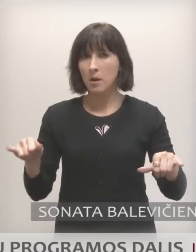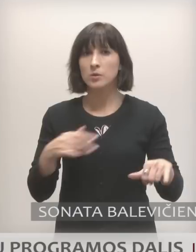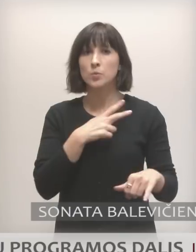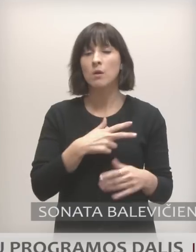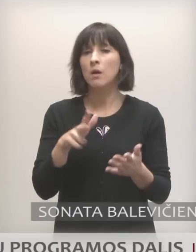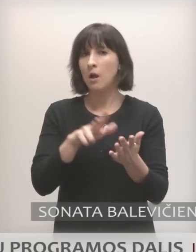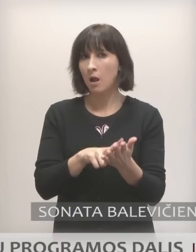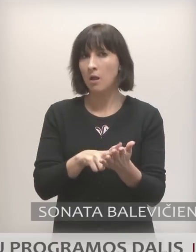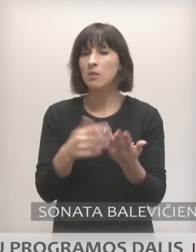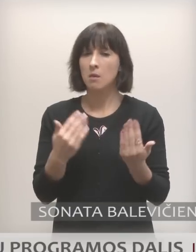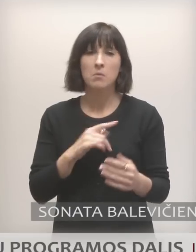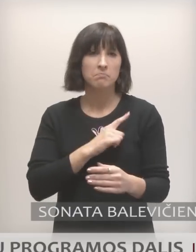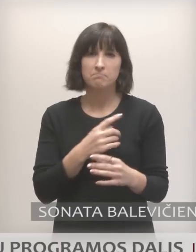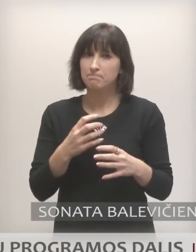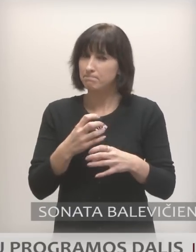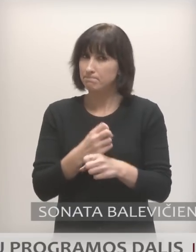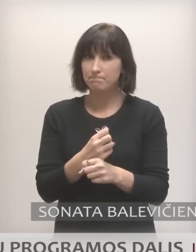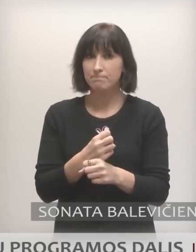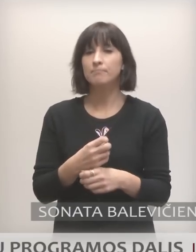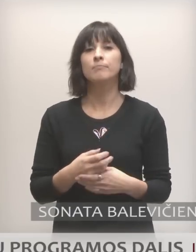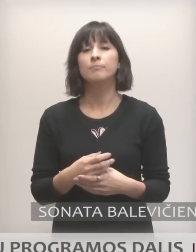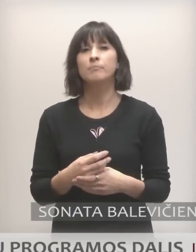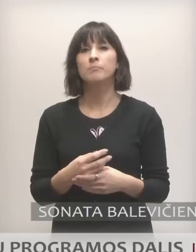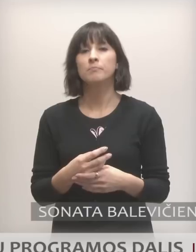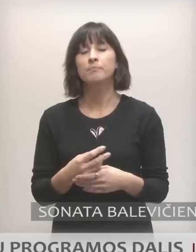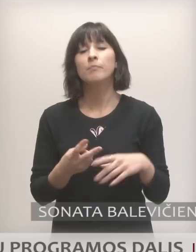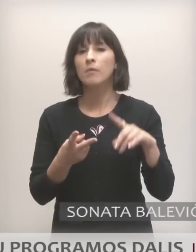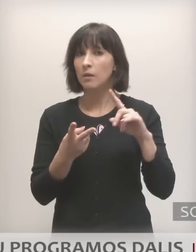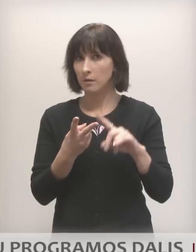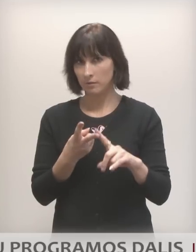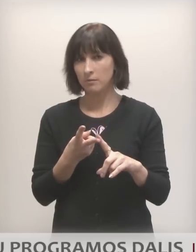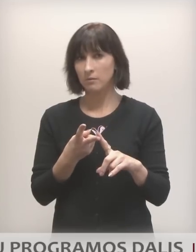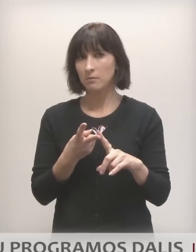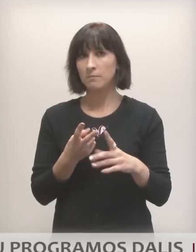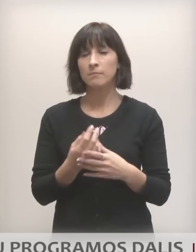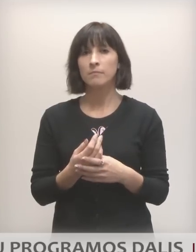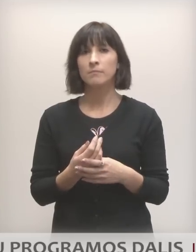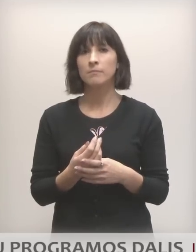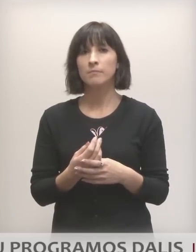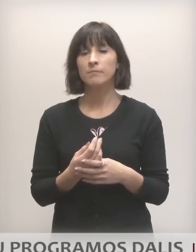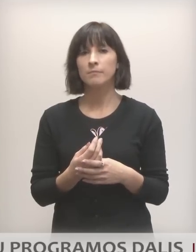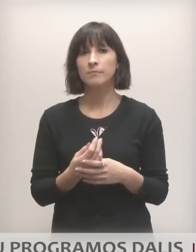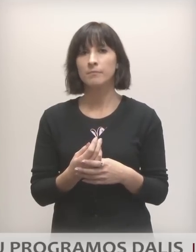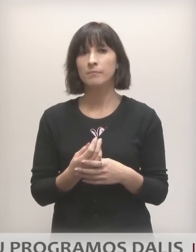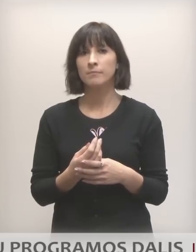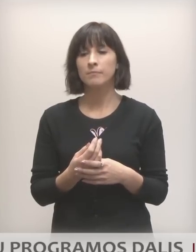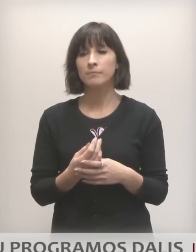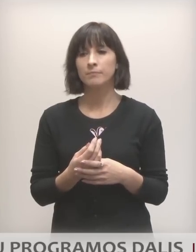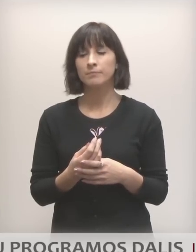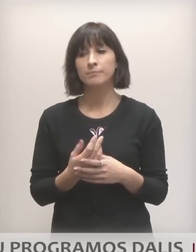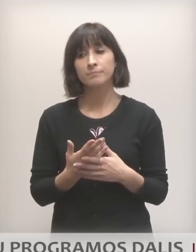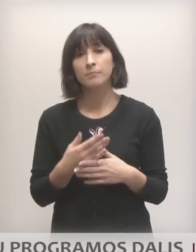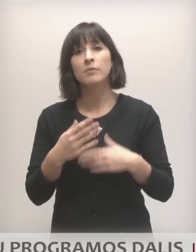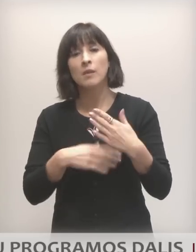socialinės garantijas, kurios dabar buvo ypatingai susiaudintos. Tai yra pirmoja pozicija. Kita pozicija yra